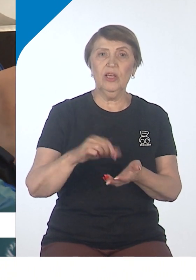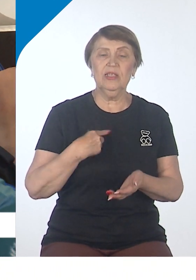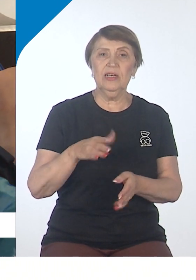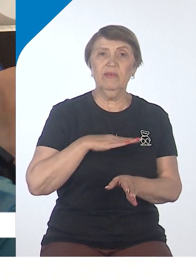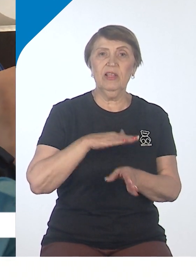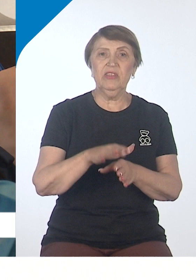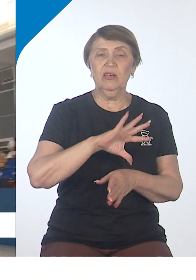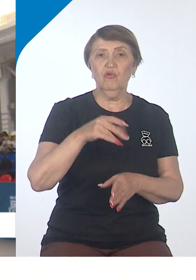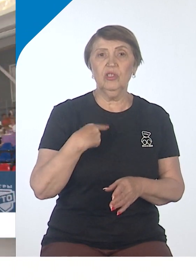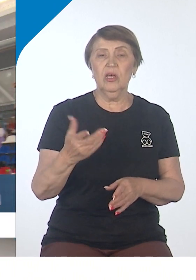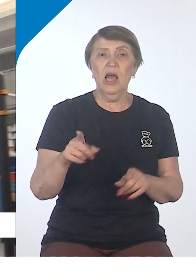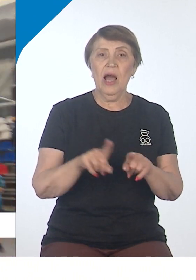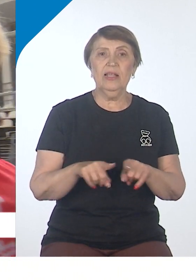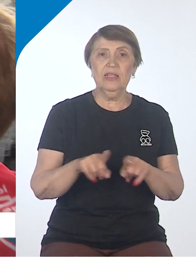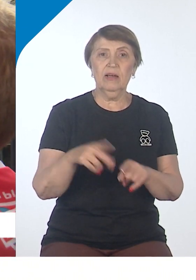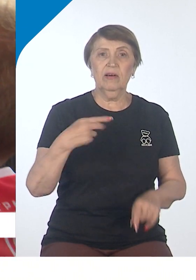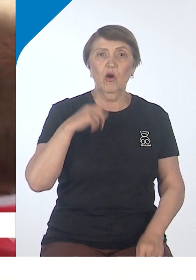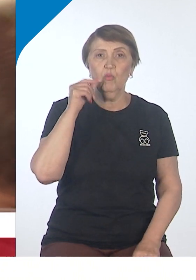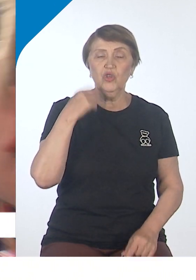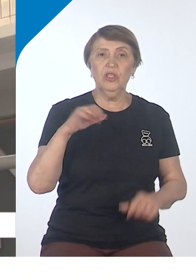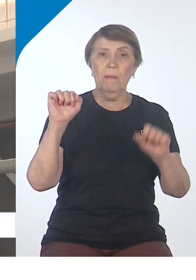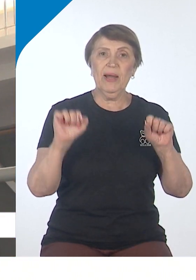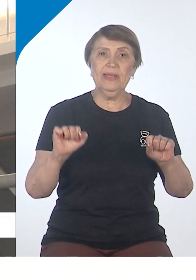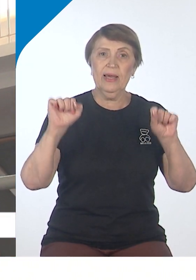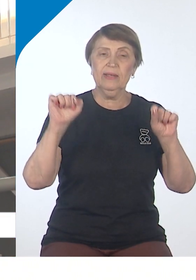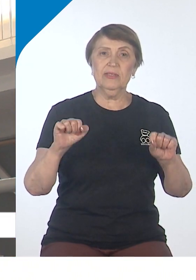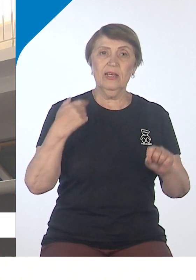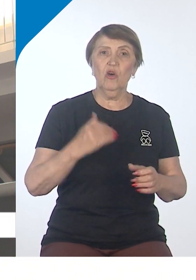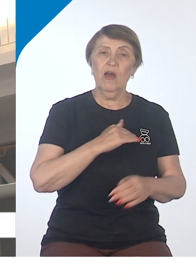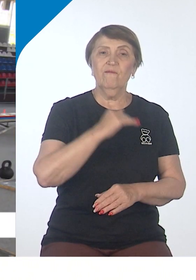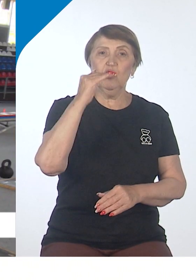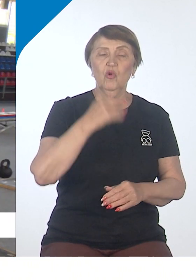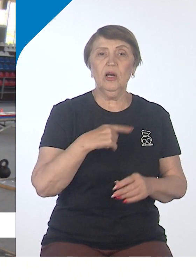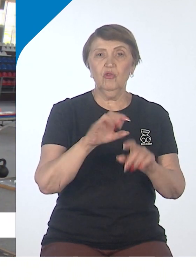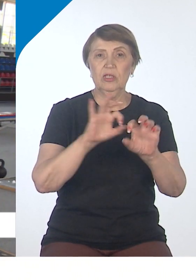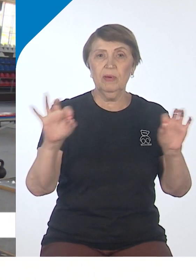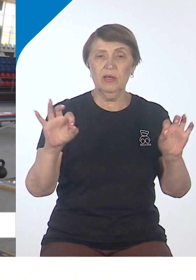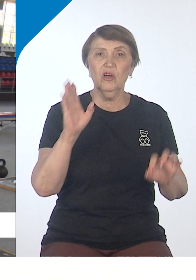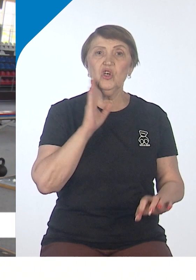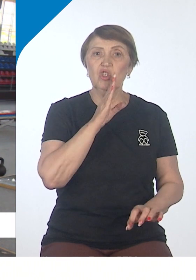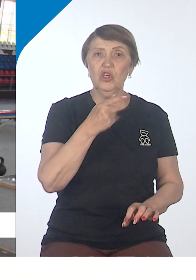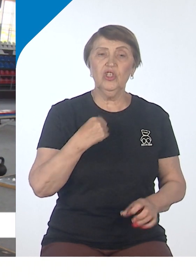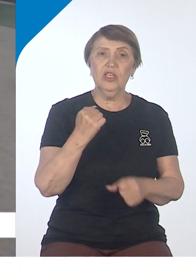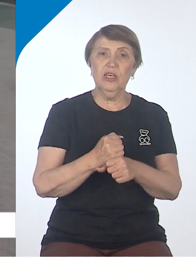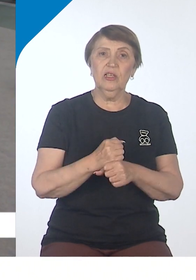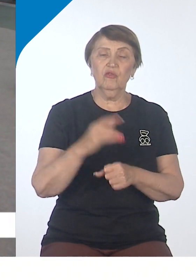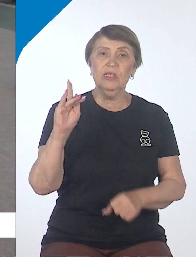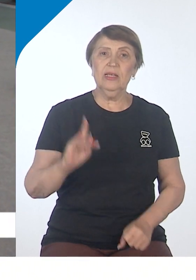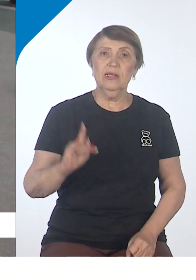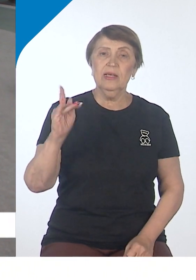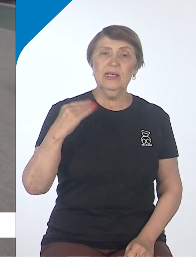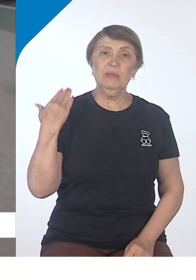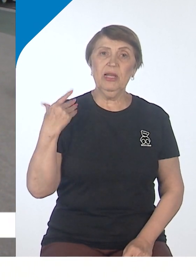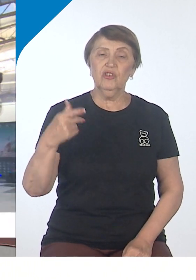учетом пола и возраста. Например, мужчины подтягиваются из виса на высокой перекладине, леди делают сидя жим двух гантелей с плеч.